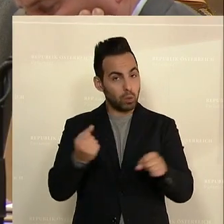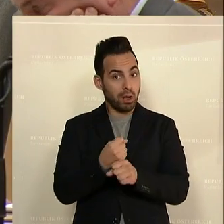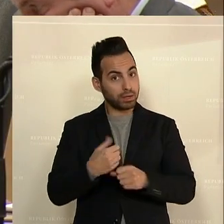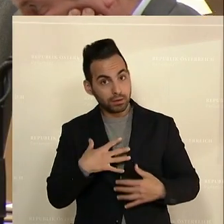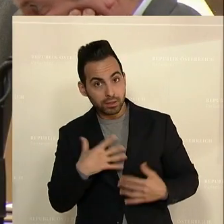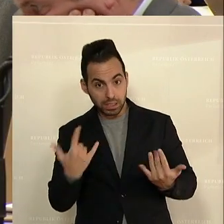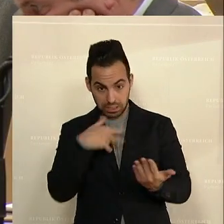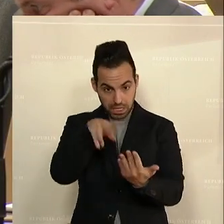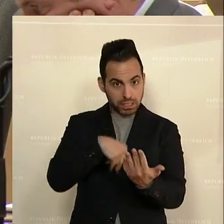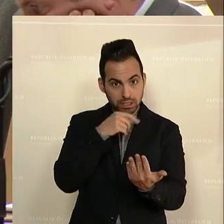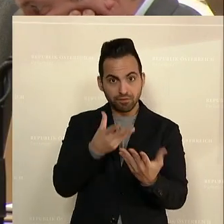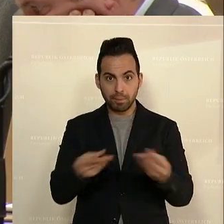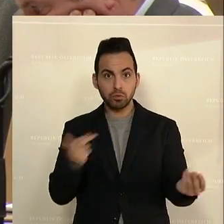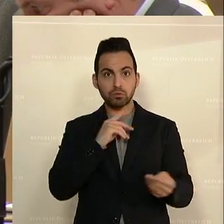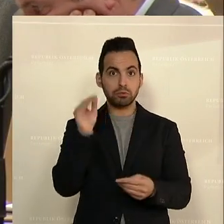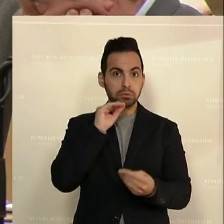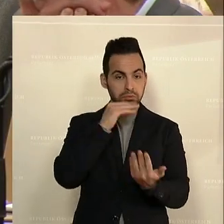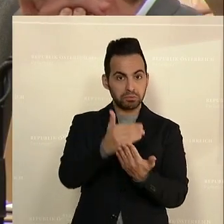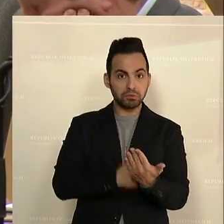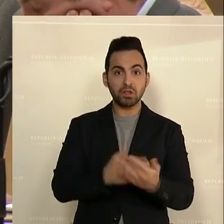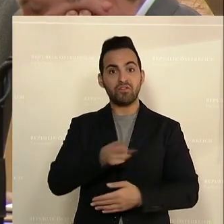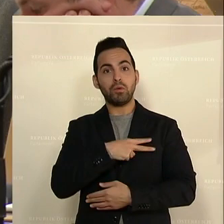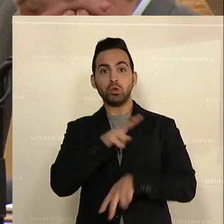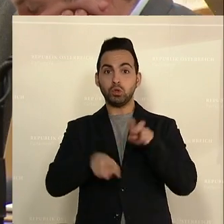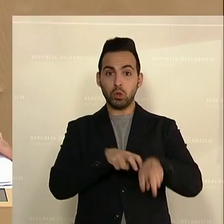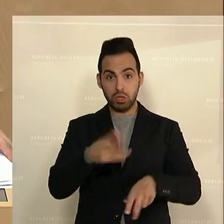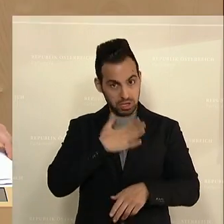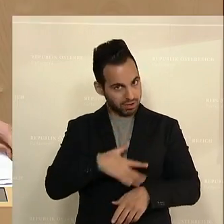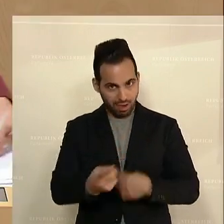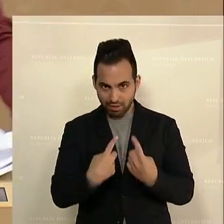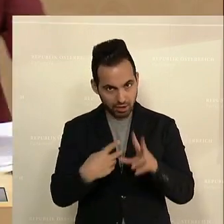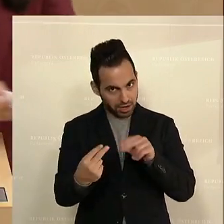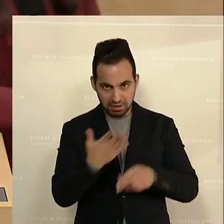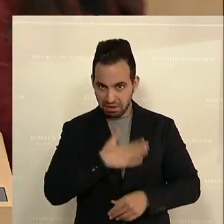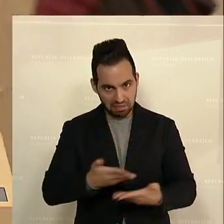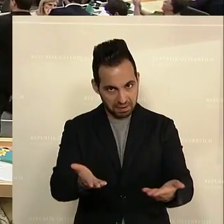es? Ich lese das hier nicht, das vermisse ich. Vermögenssteuer und Kollegen, darüber können wir sehr gerne reden.